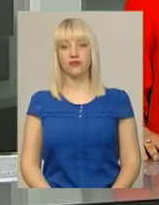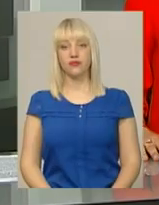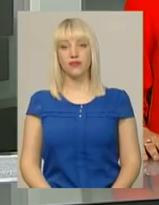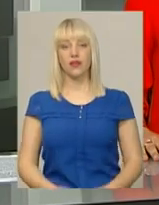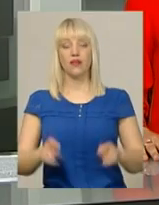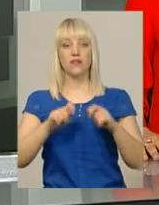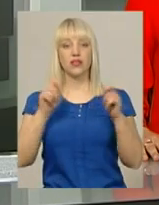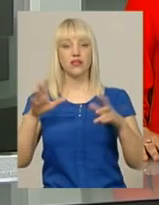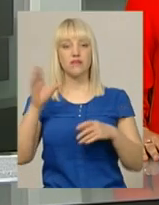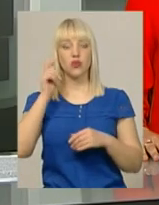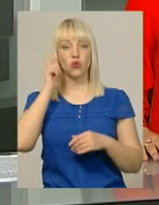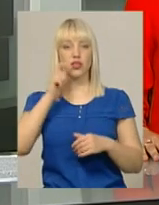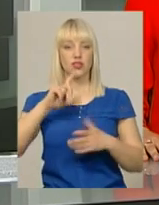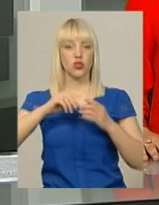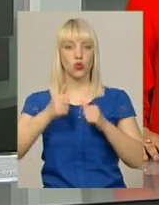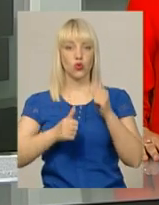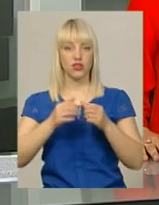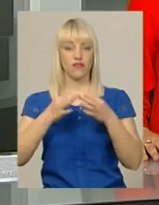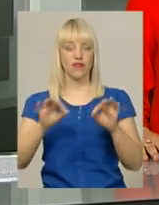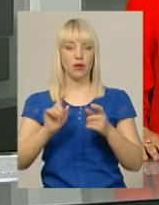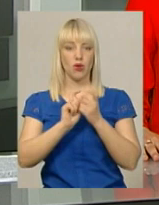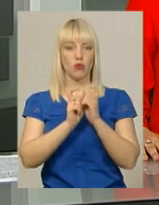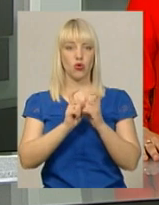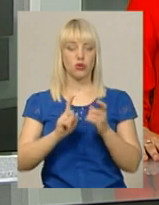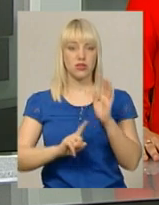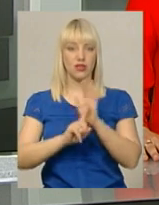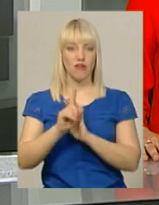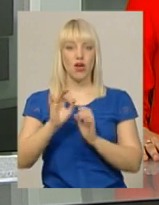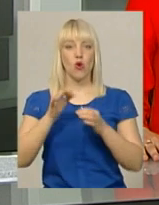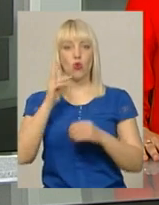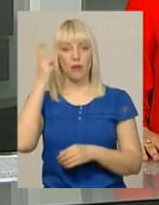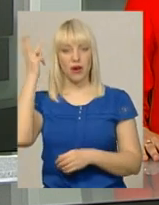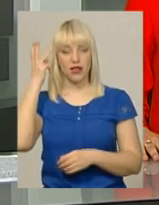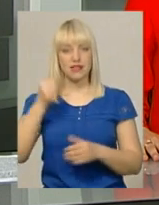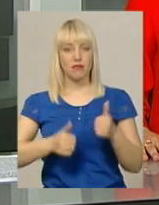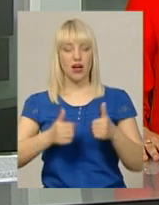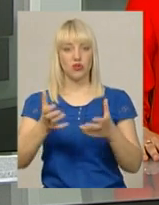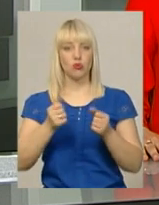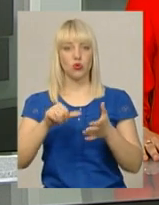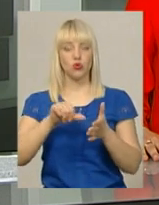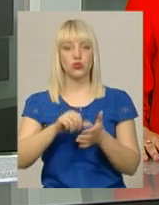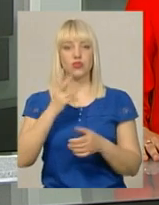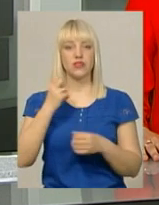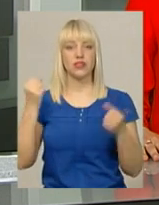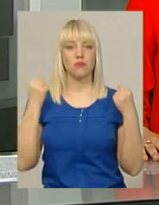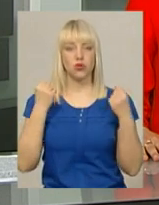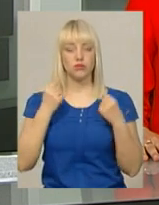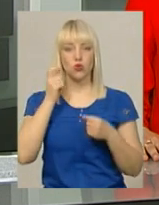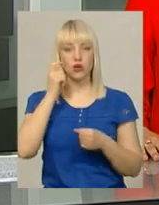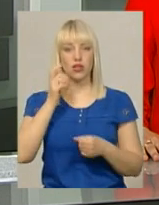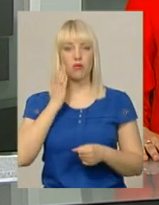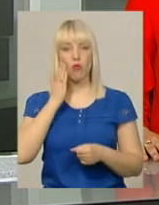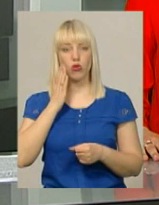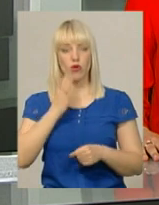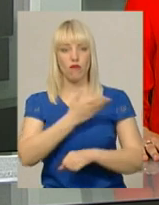Відкритий всеукраїнський турнір з вільної боротьби стартував сьогодні у Хмельницькому. У змаганнях беруть участь 200 спортсменів з України, Молдови та